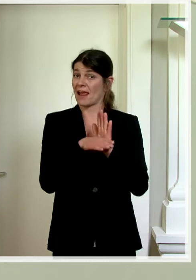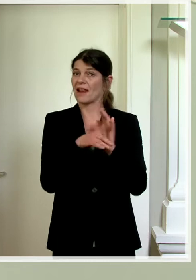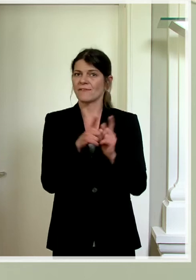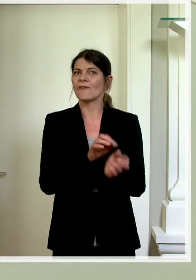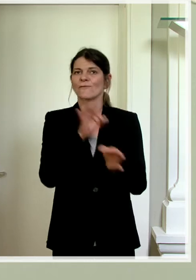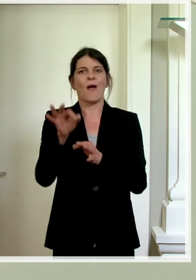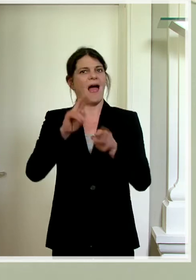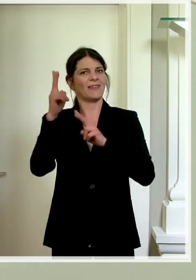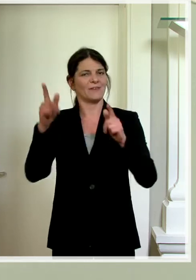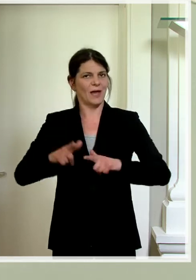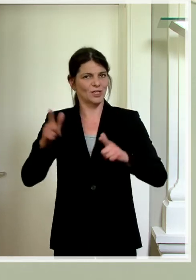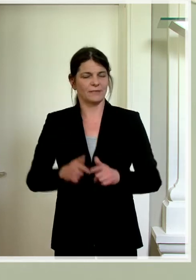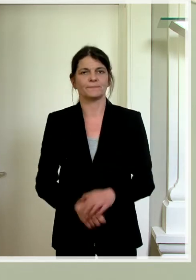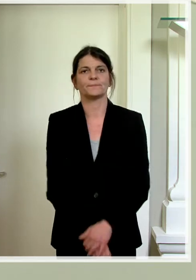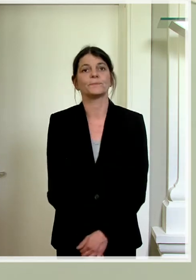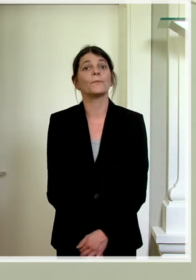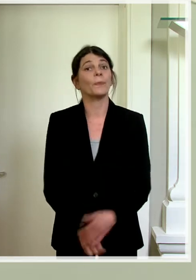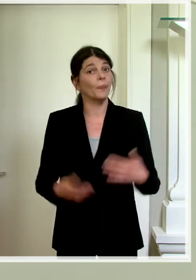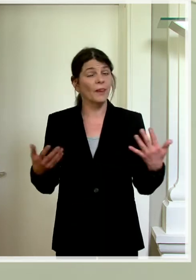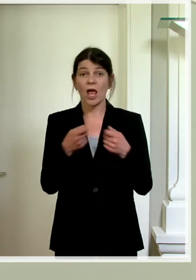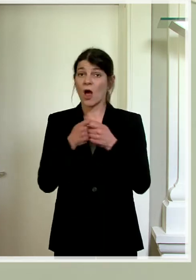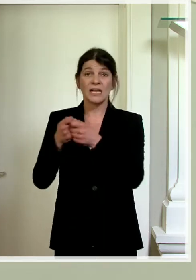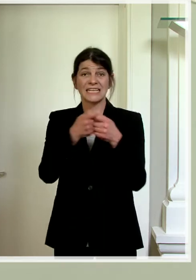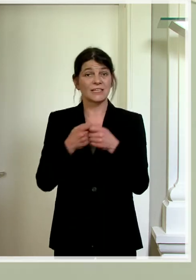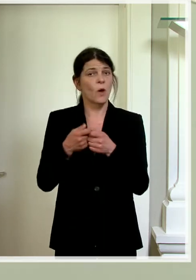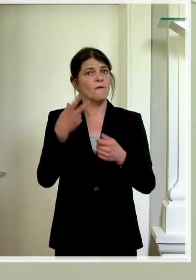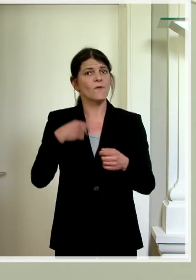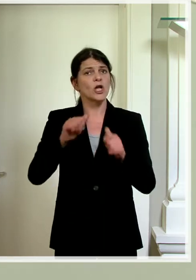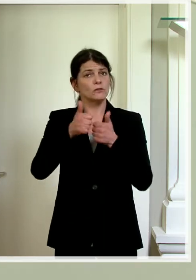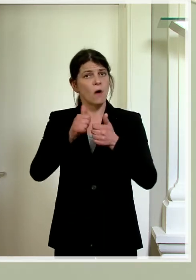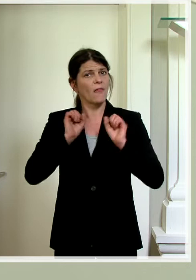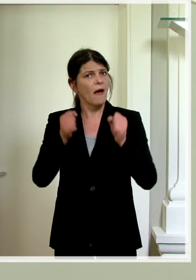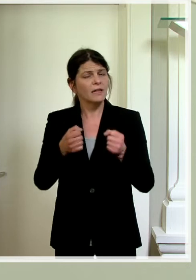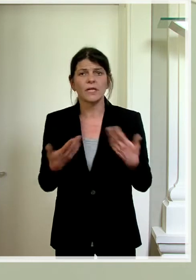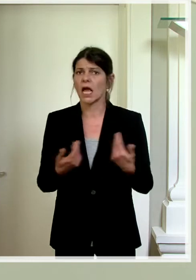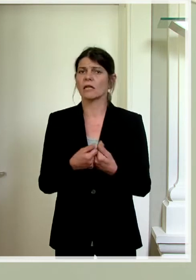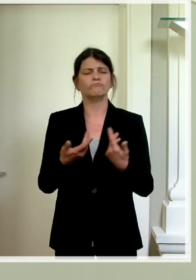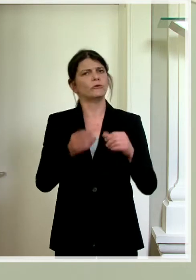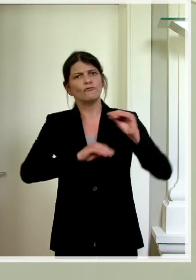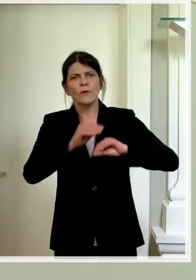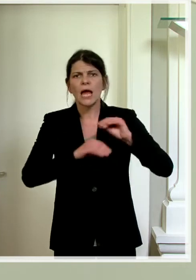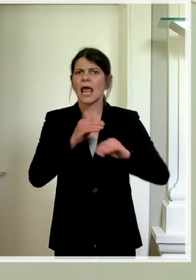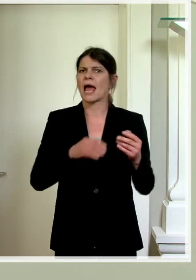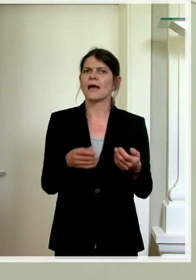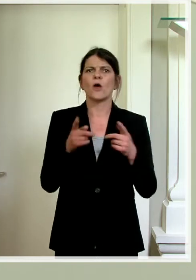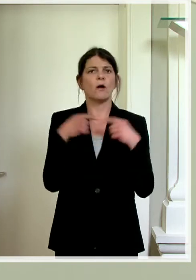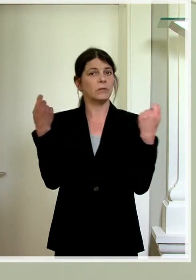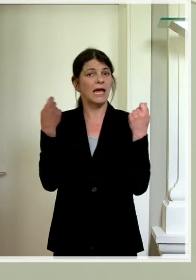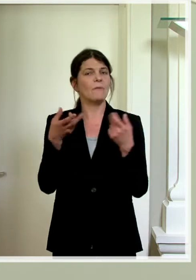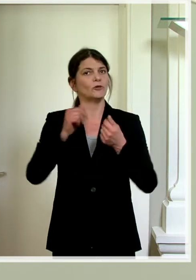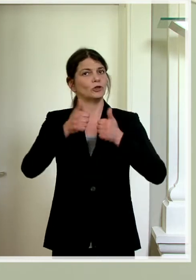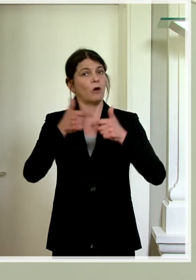gelten wie für andere Veranstaltungen. Organisatoren von Sportaktivitäten, also Vereine und Betreiber von